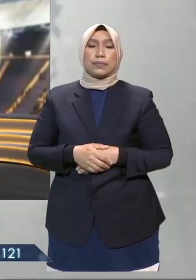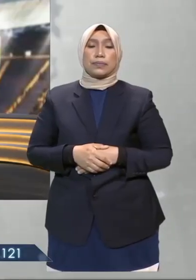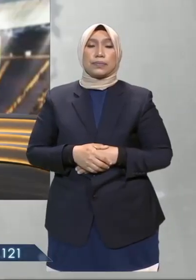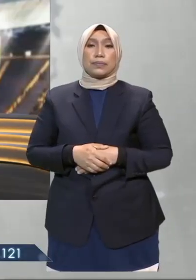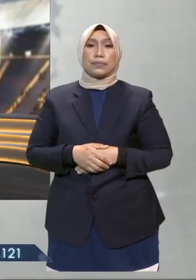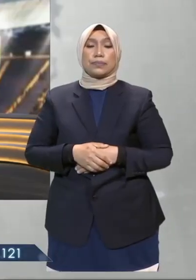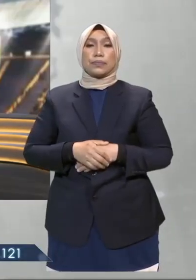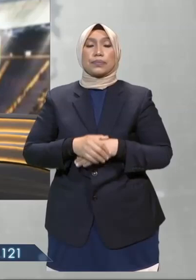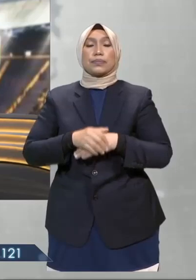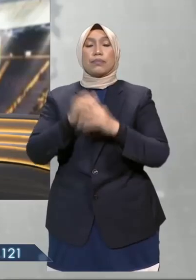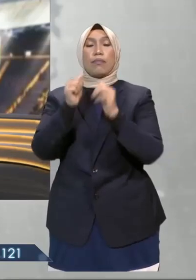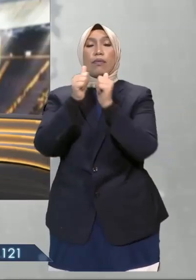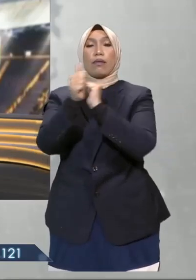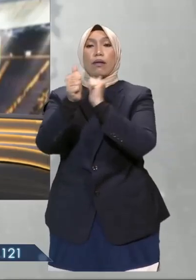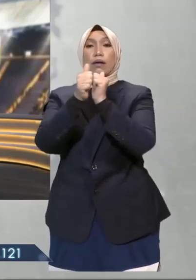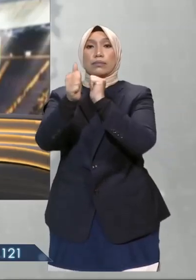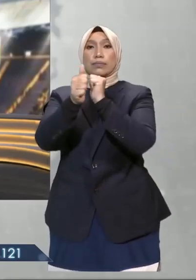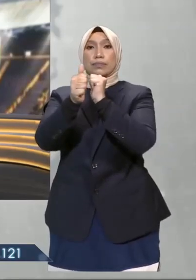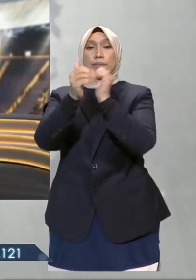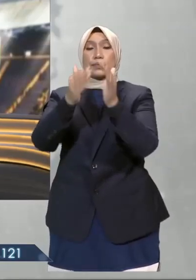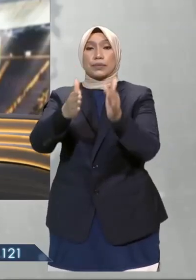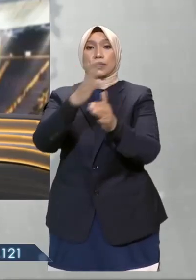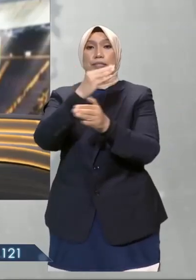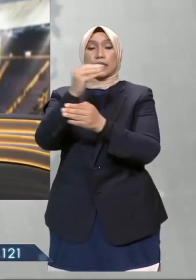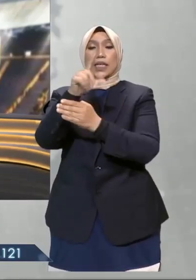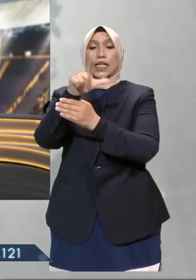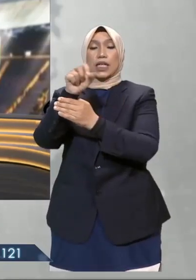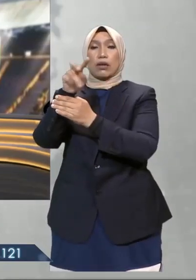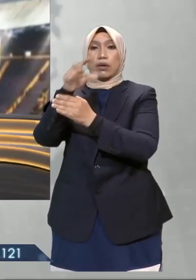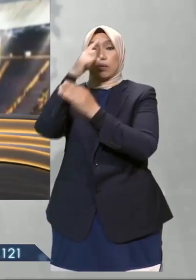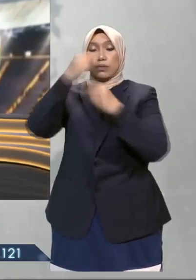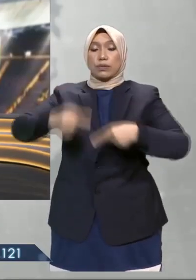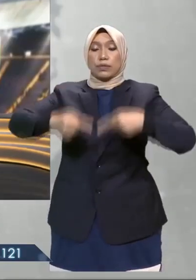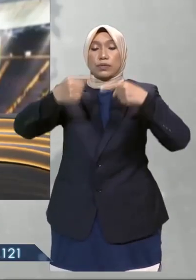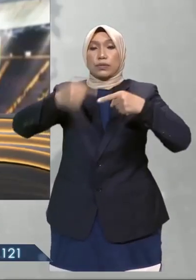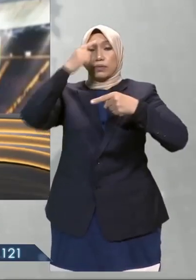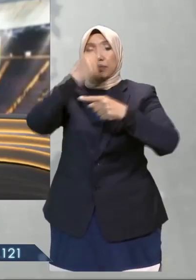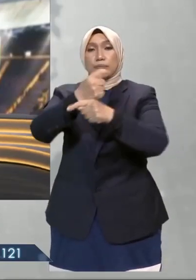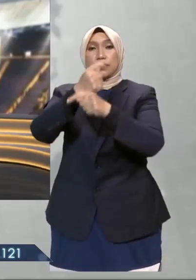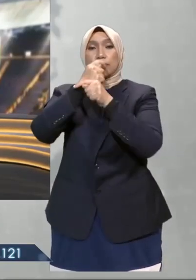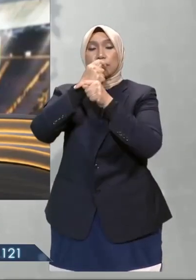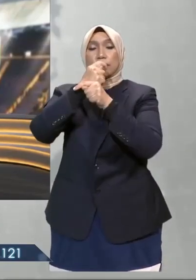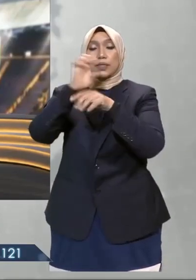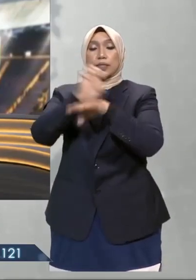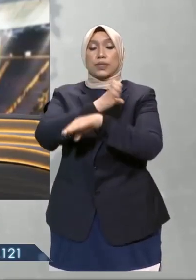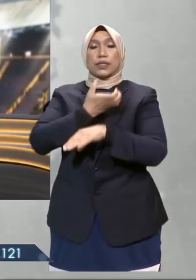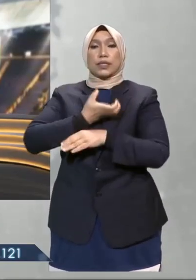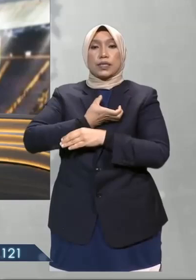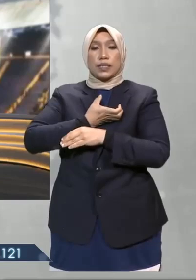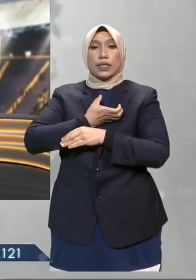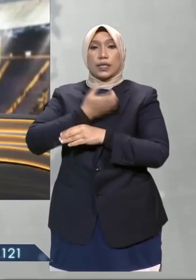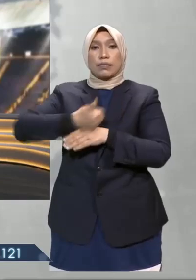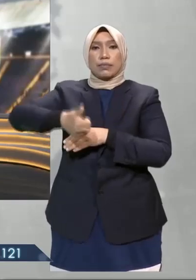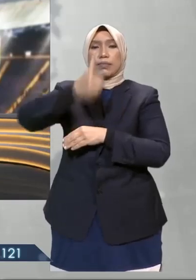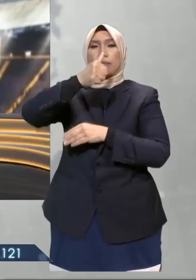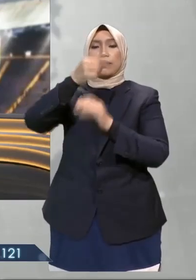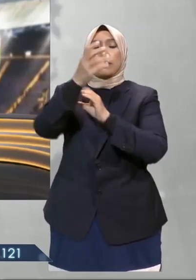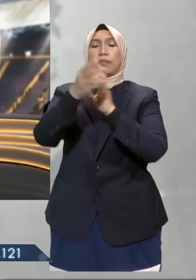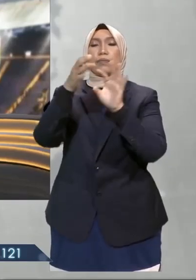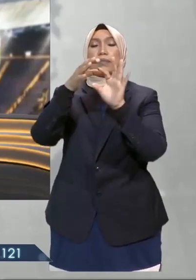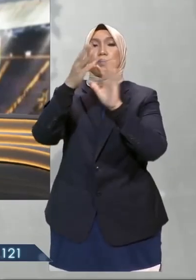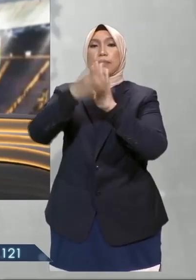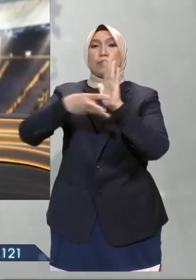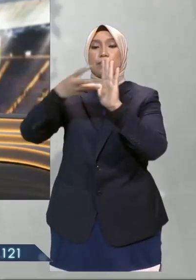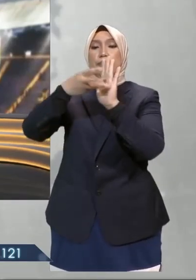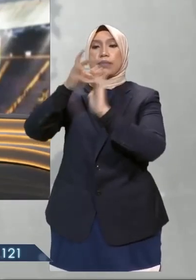Atlet Paralimpik Negara, Rizwan Puzi, pakar berdepan sangat hebat dalam misi pertahankan pingat emas dimenanginya di Paralimpik Rio